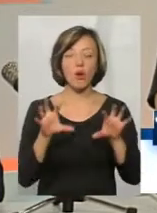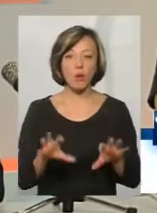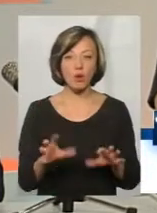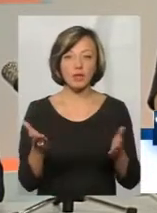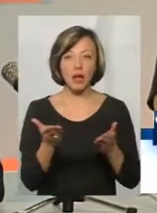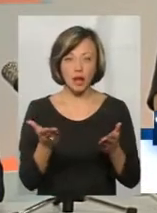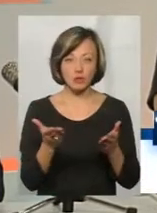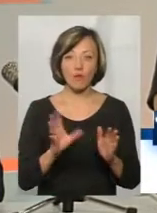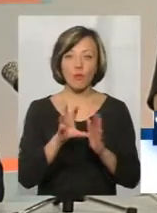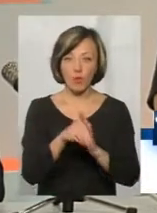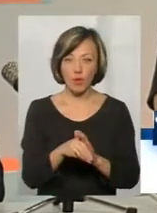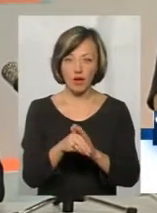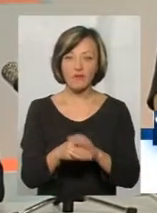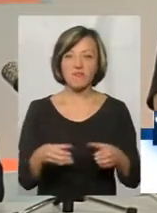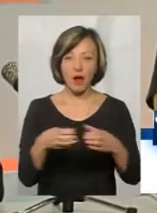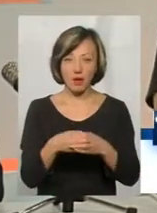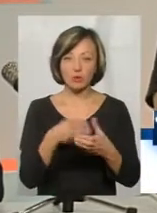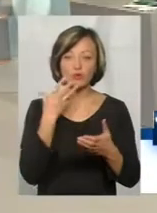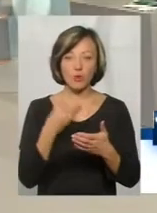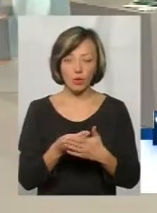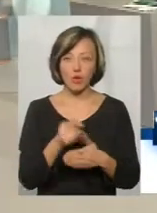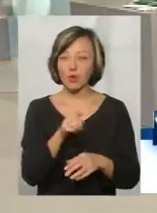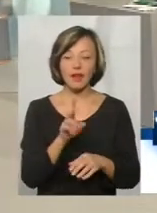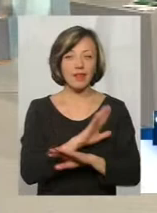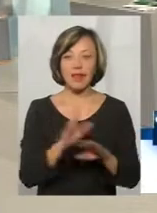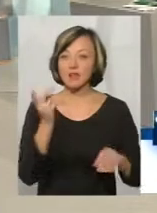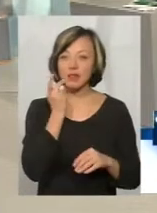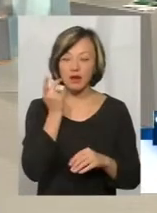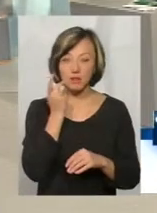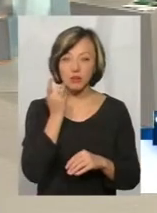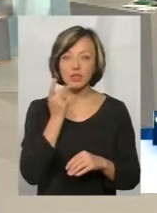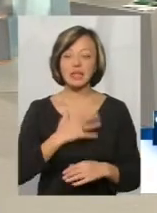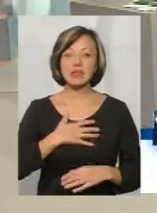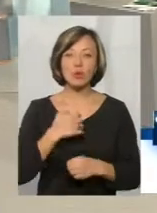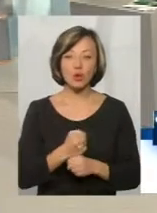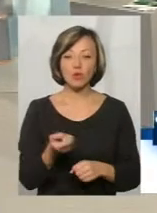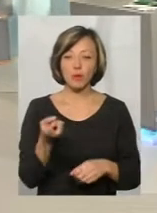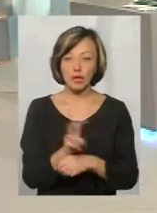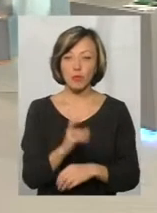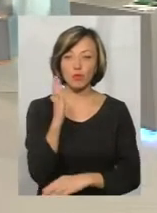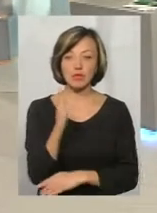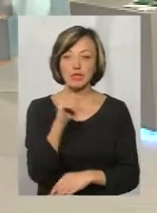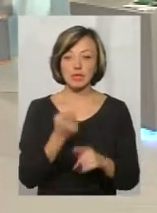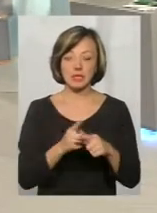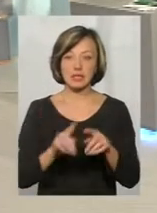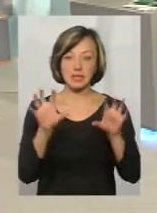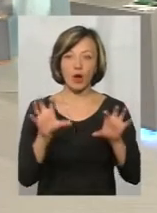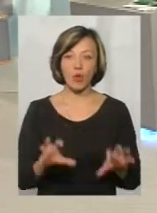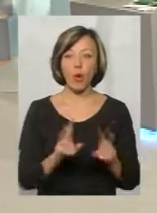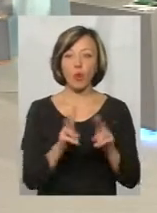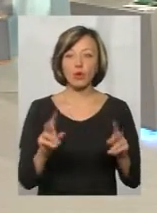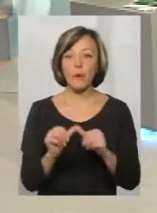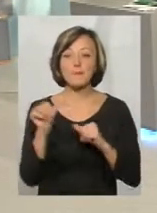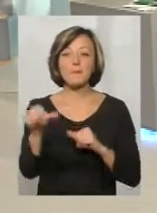навіть якщо вони входять у фракцію, в свою ж, вони не завжди достатньо дисципліновані, щоб прийти проголосувати за ці закони. А ті, хто